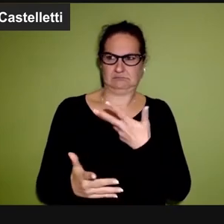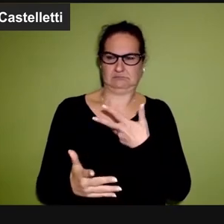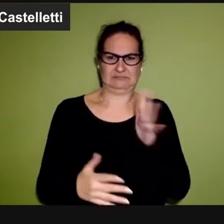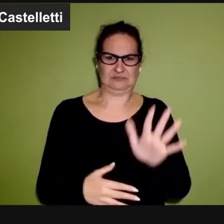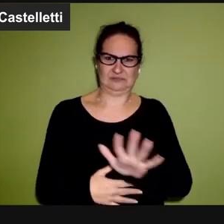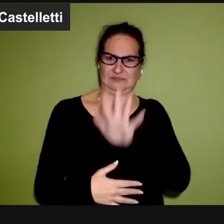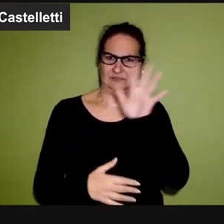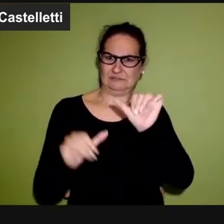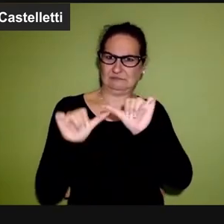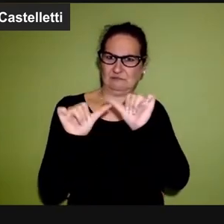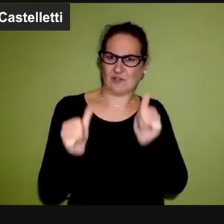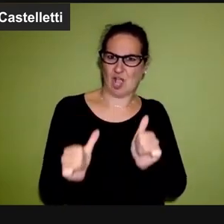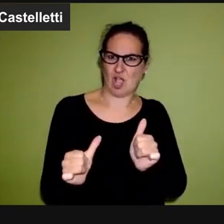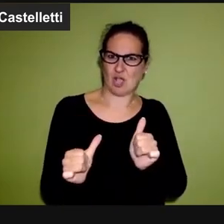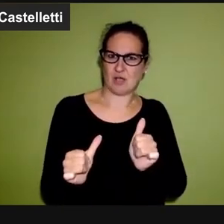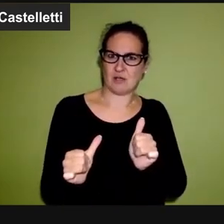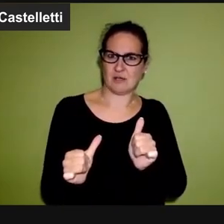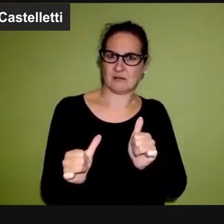a tante cose.